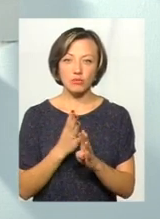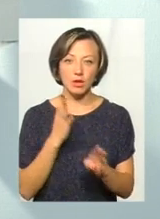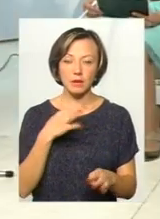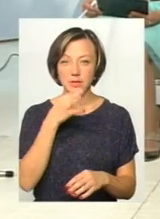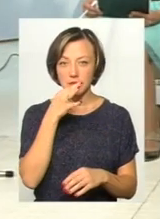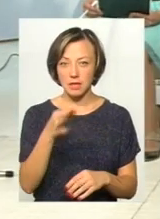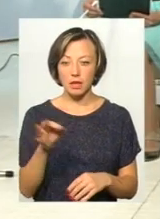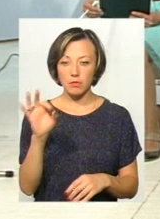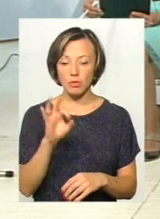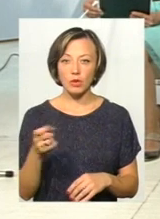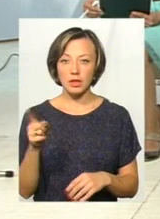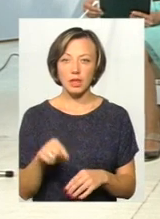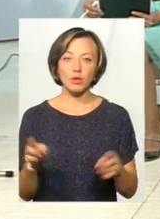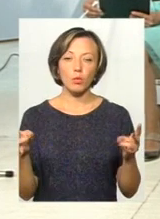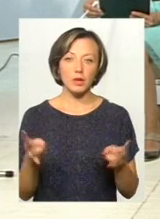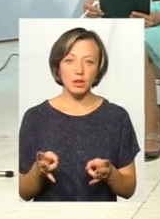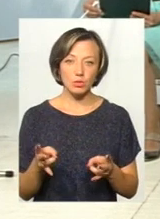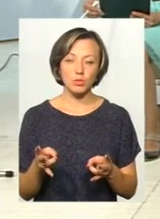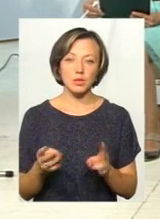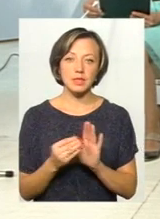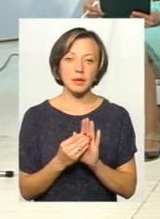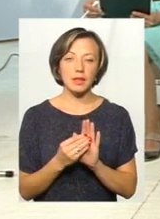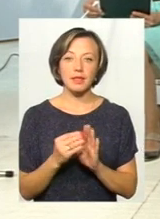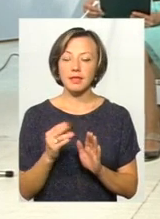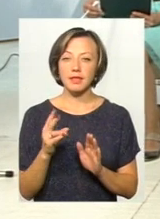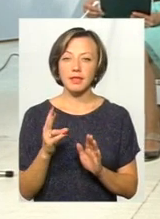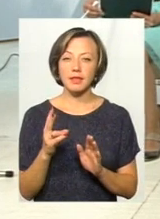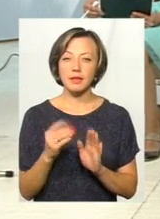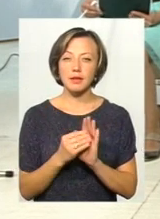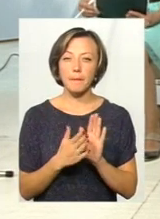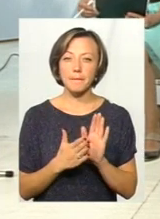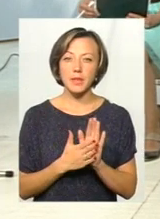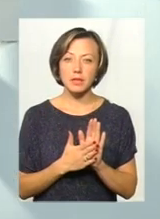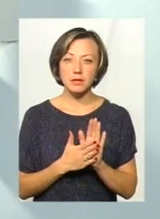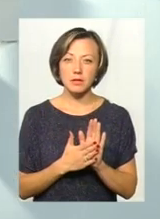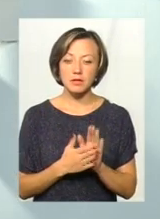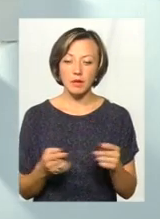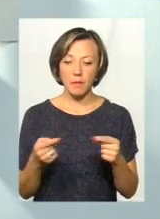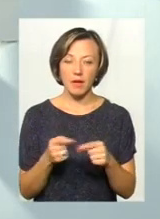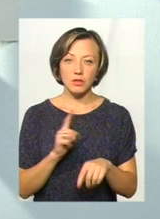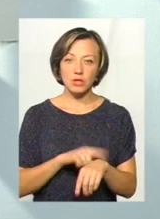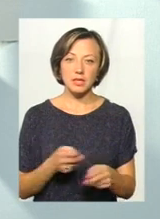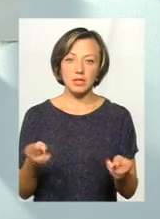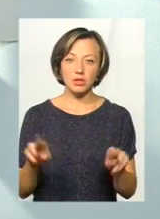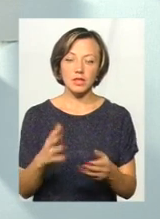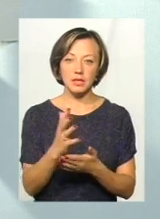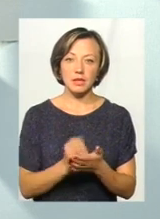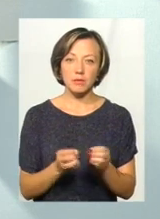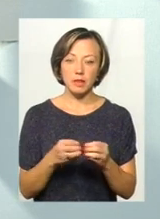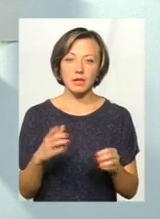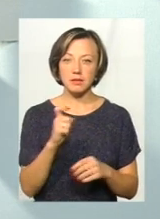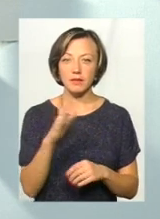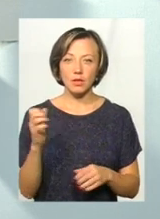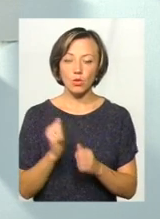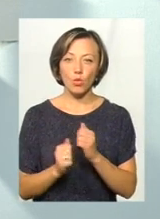сказала про те, що просто необхідно записувати на якийсь певний час, залишати резервних тих 15 хвилин,